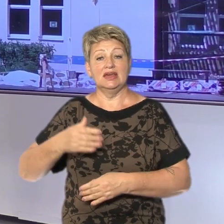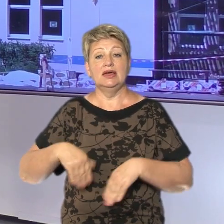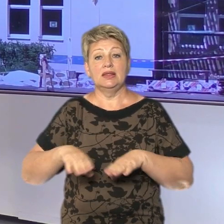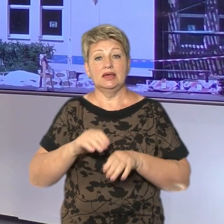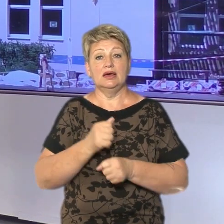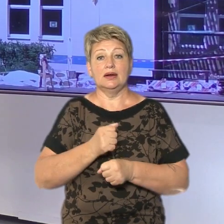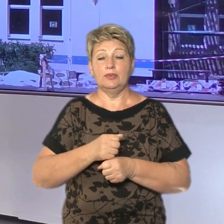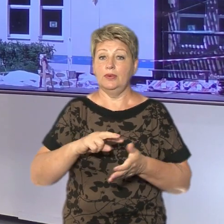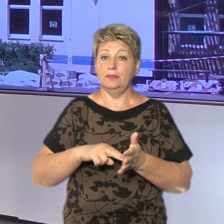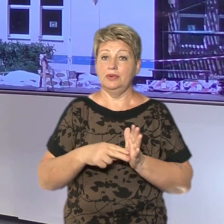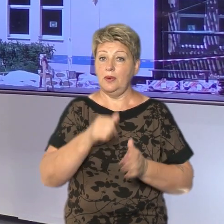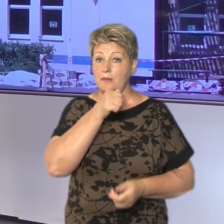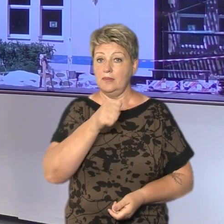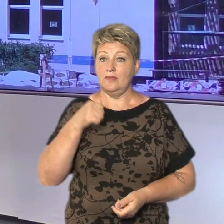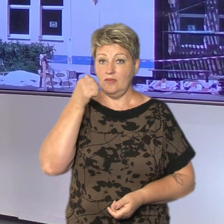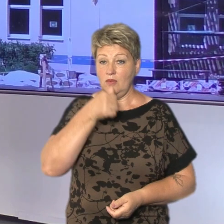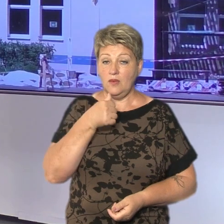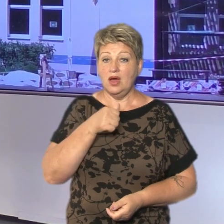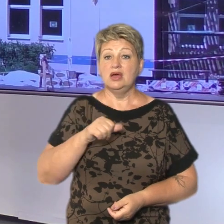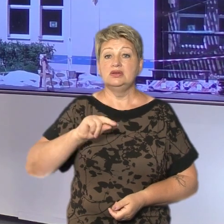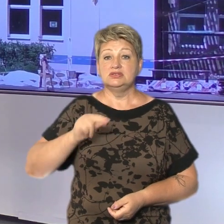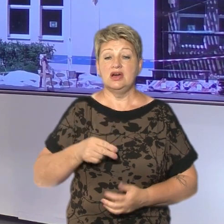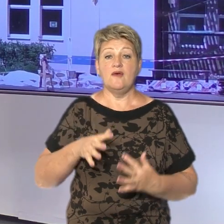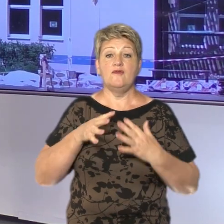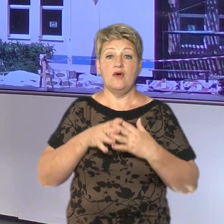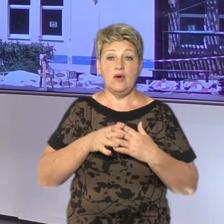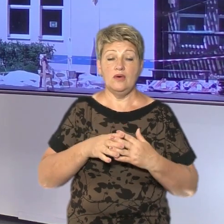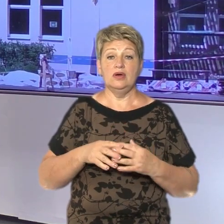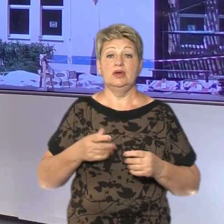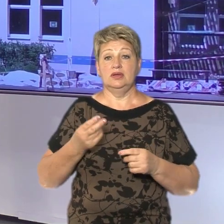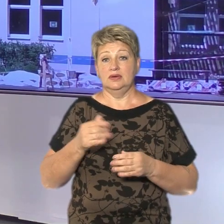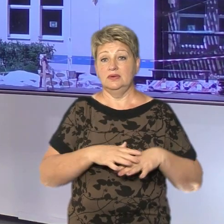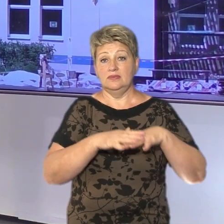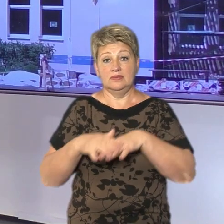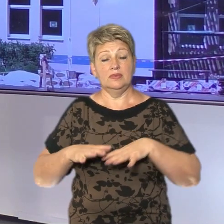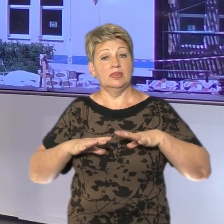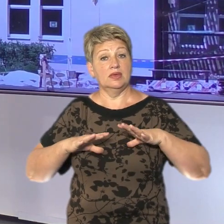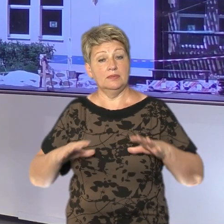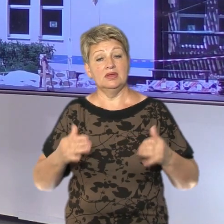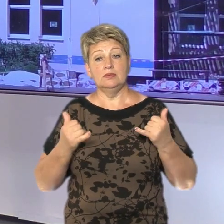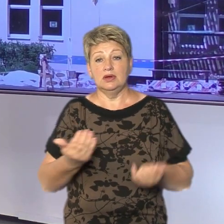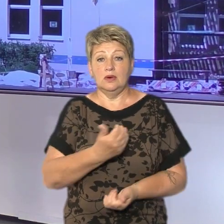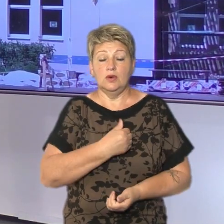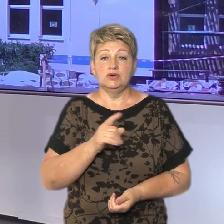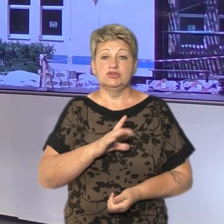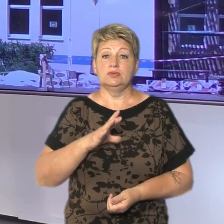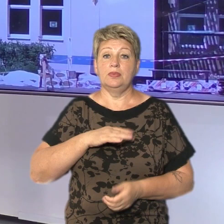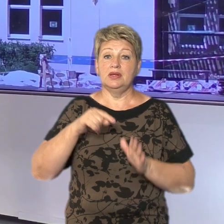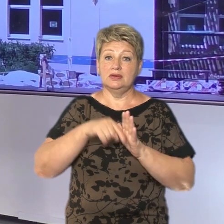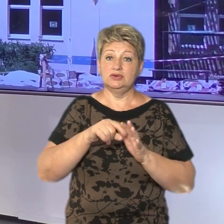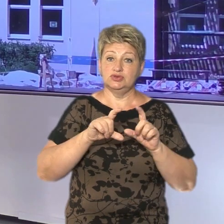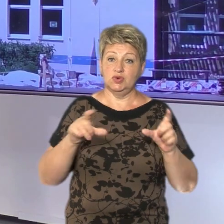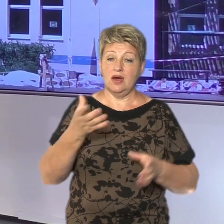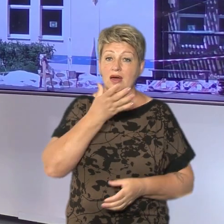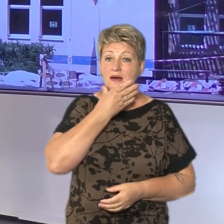планували ще торік, втім, через повномасштабну війну кошти на це не спрямували. Тепер хочуть, аби заклад був не лише теплим, а й красивим.